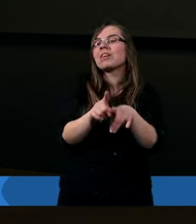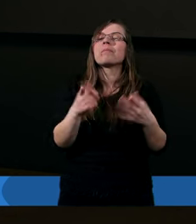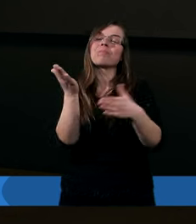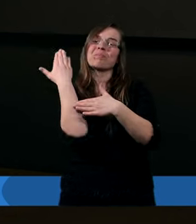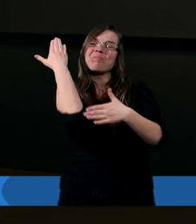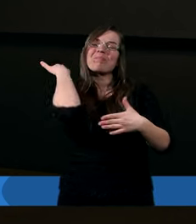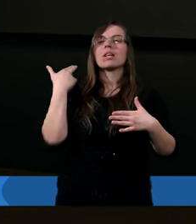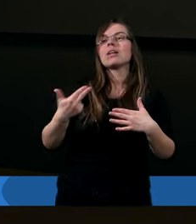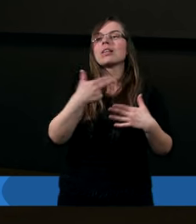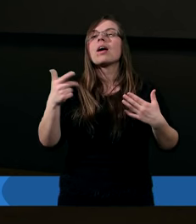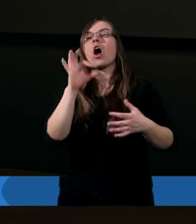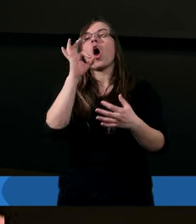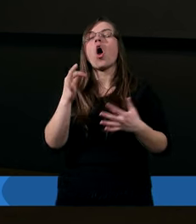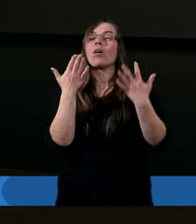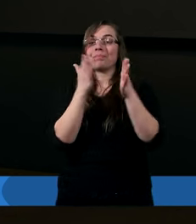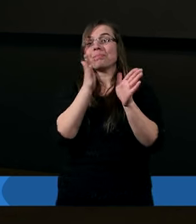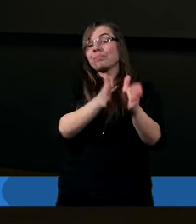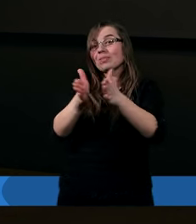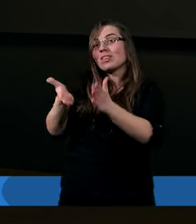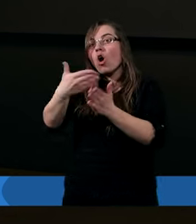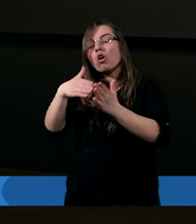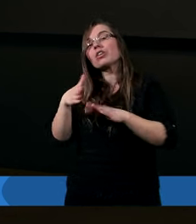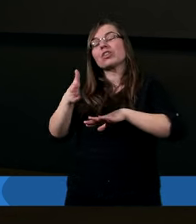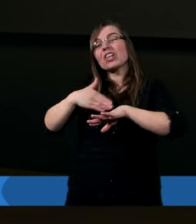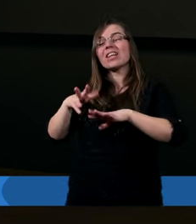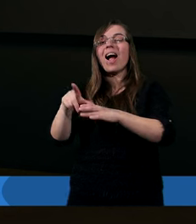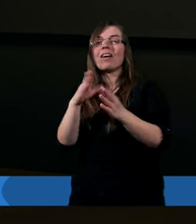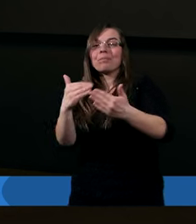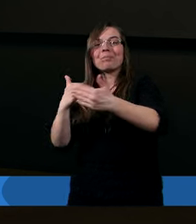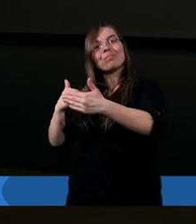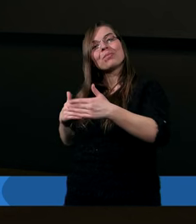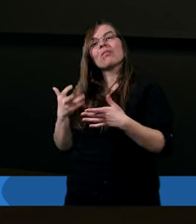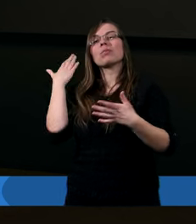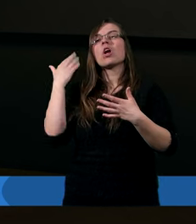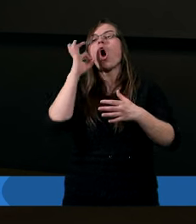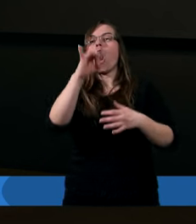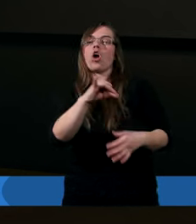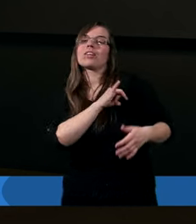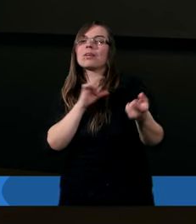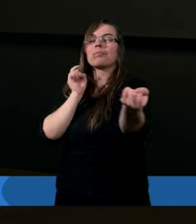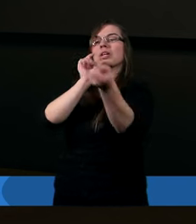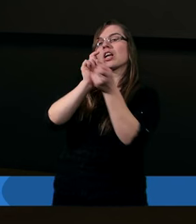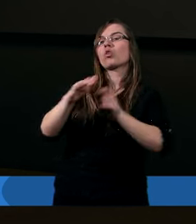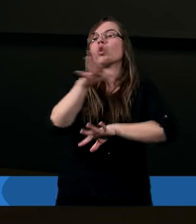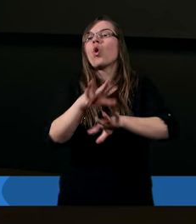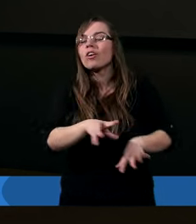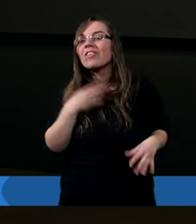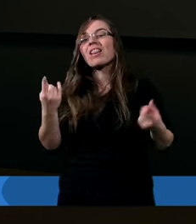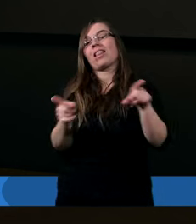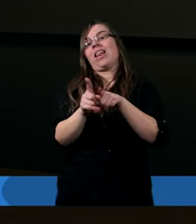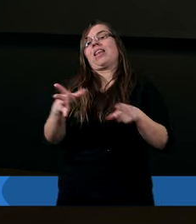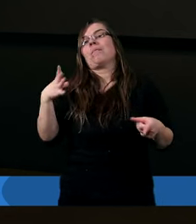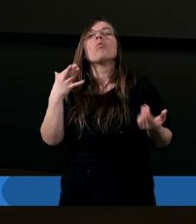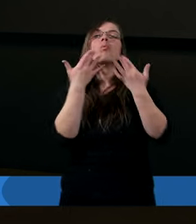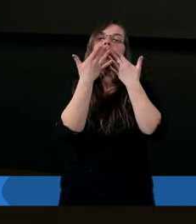minionych odcinkach tygodniowych o grzechu przeciwko Duchowi Świętemu.